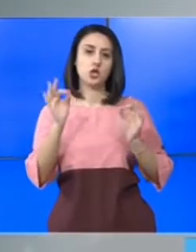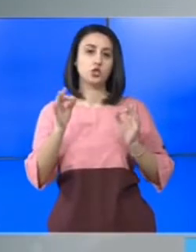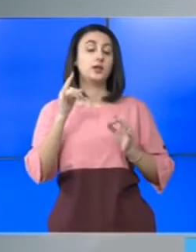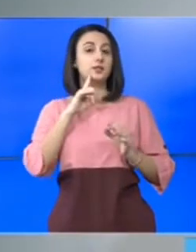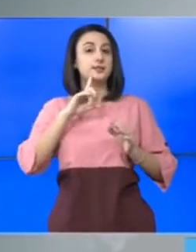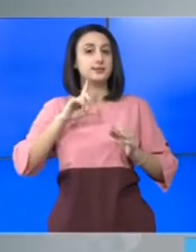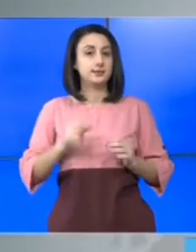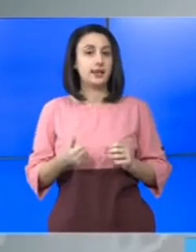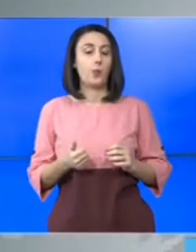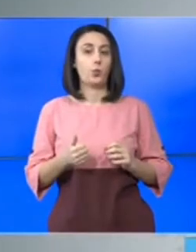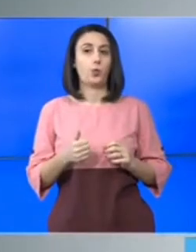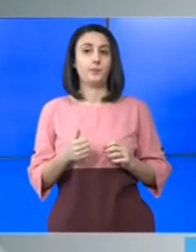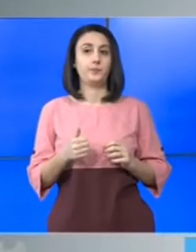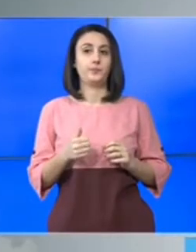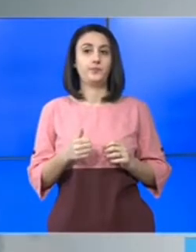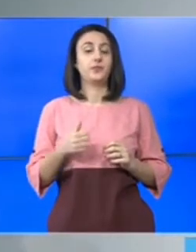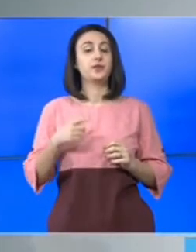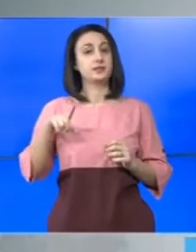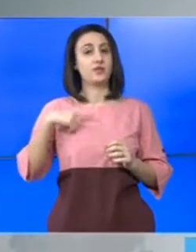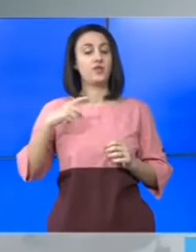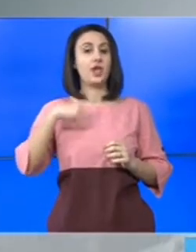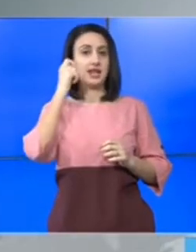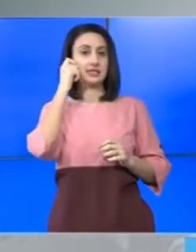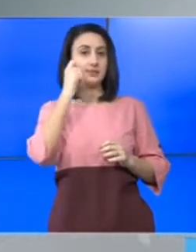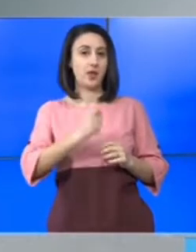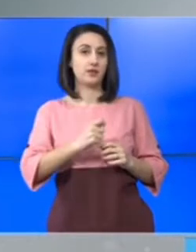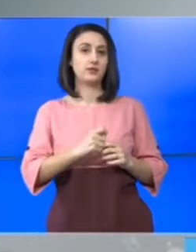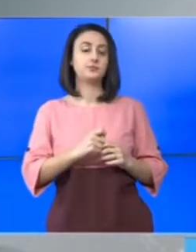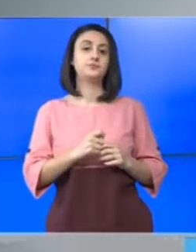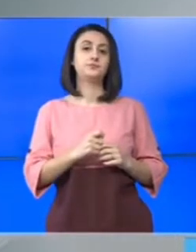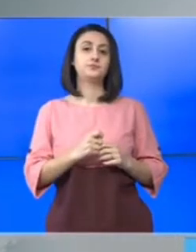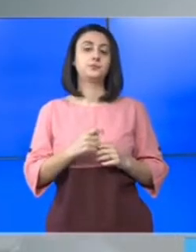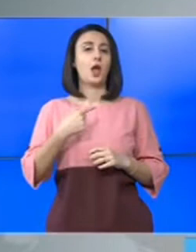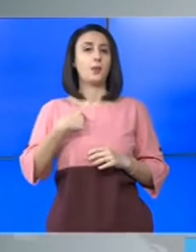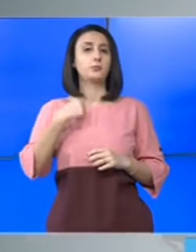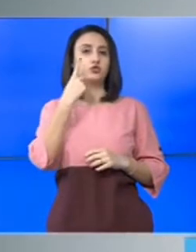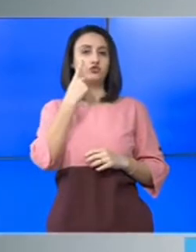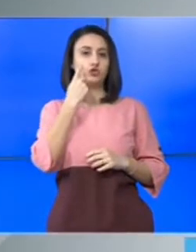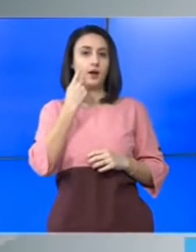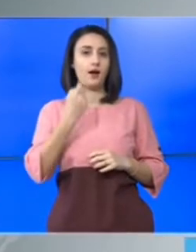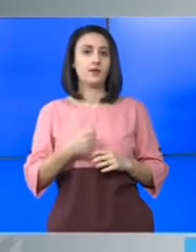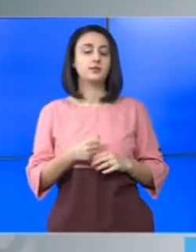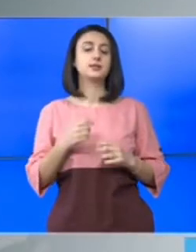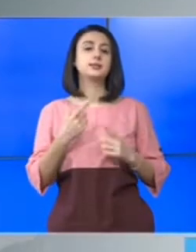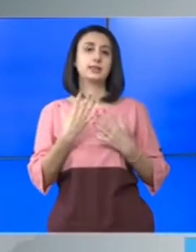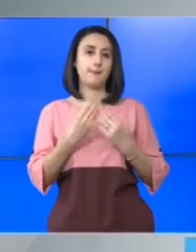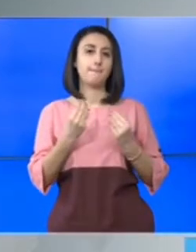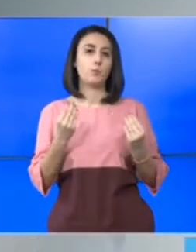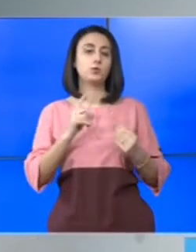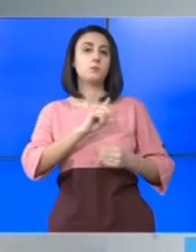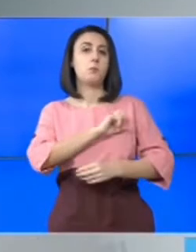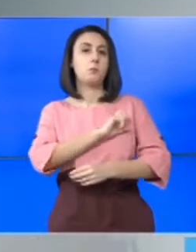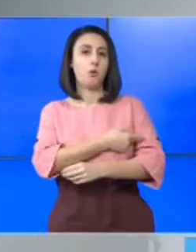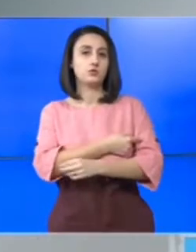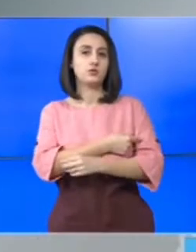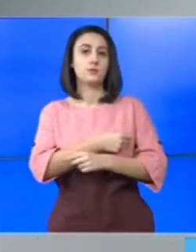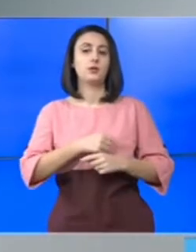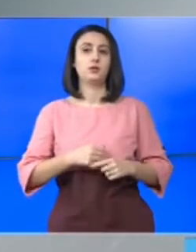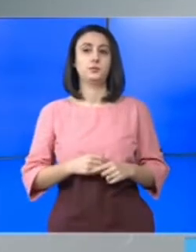trebuie să fie respectate. Bineînțeles că am încercat cât de mult se poate să